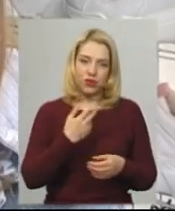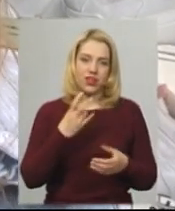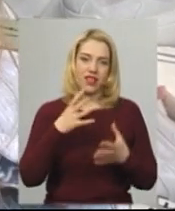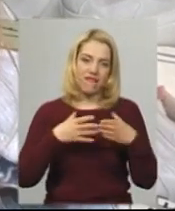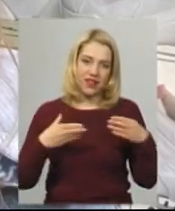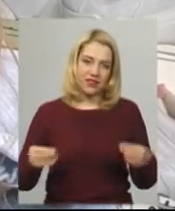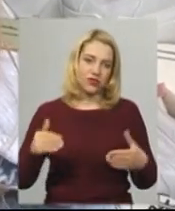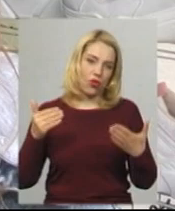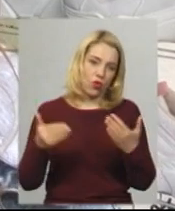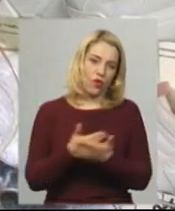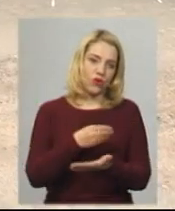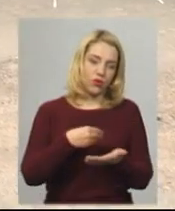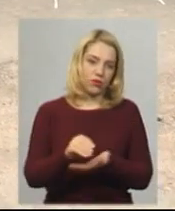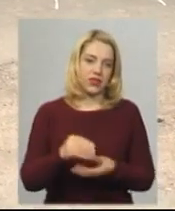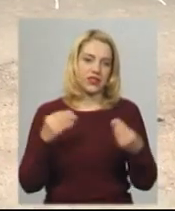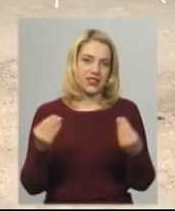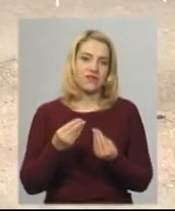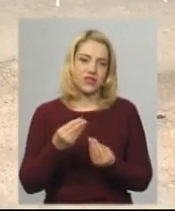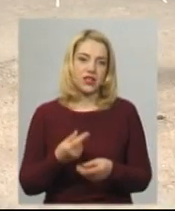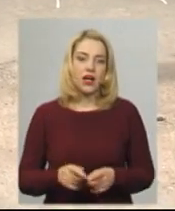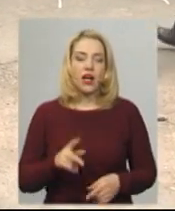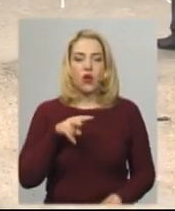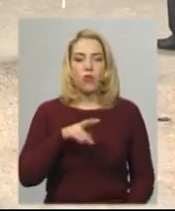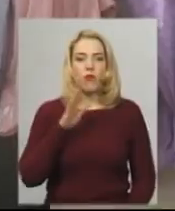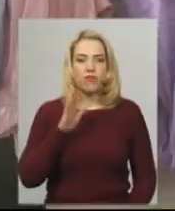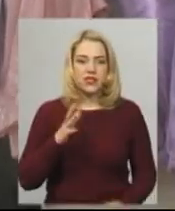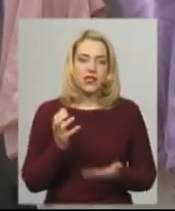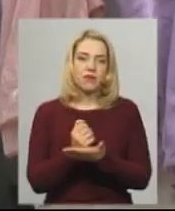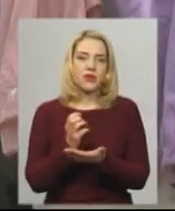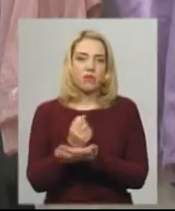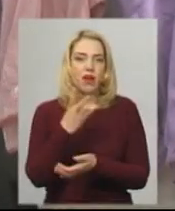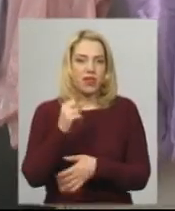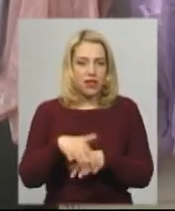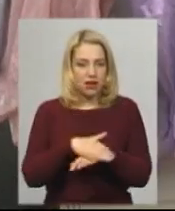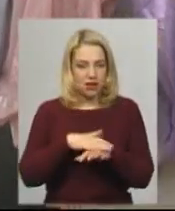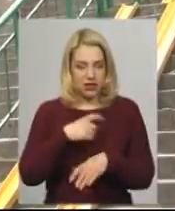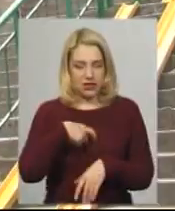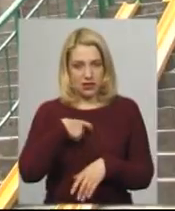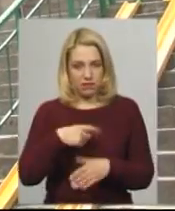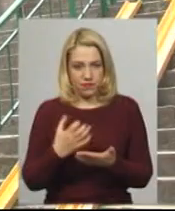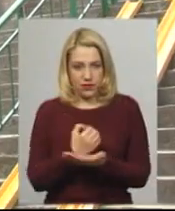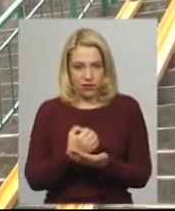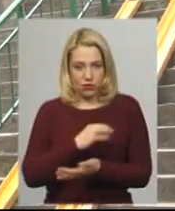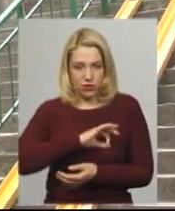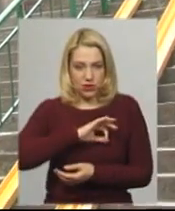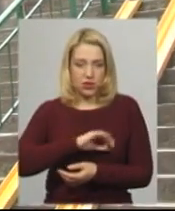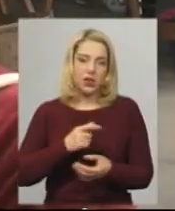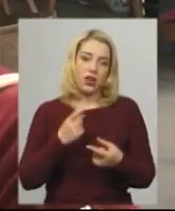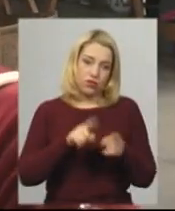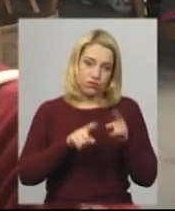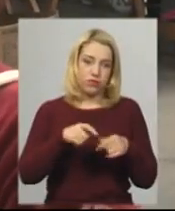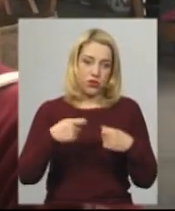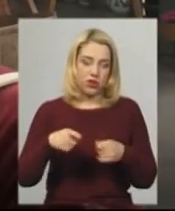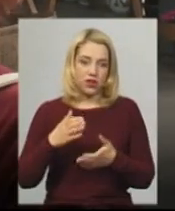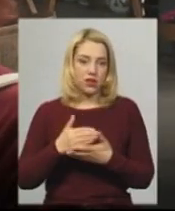новеньке, освіжитися, оновитися. Любов Васильівна на пенсії та підробляє на ринку. Працює сама на себе. Каже, сьогодні дещо продала з товару.